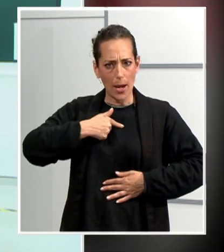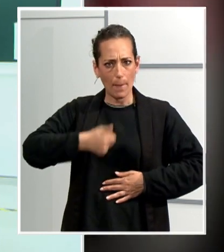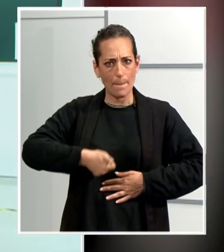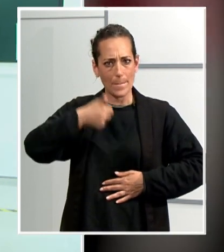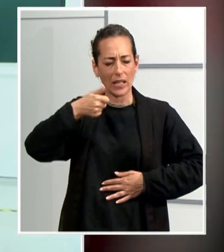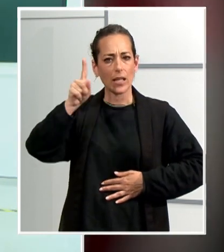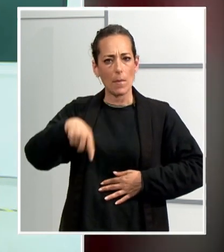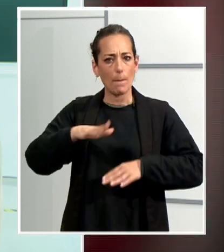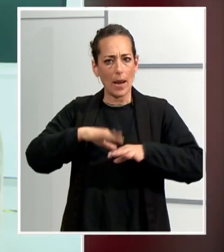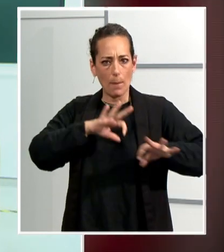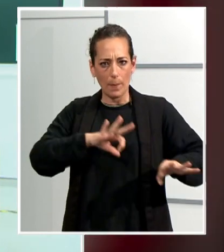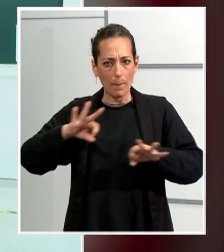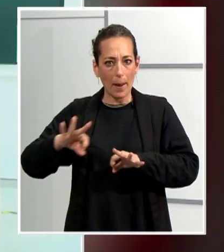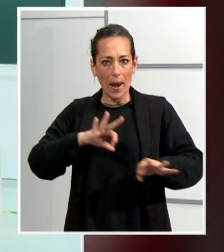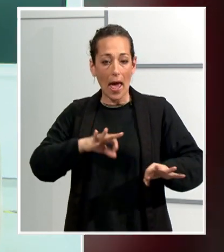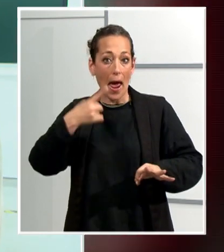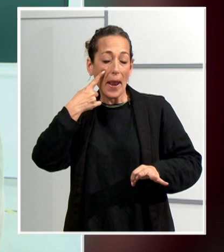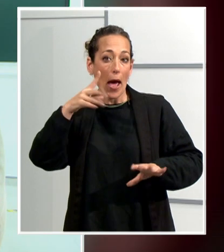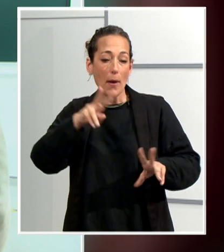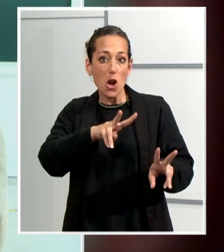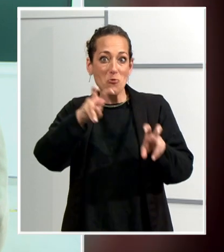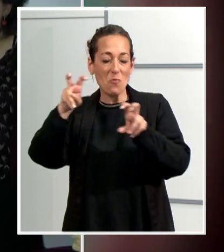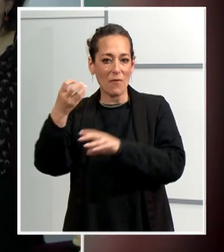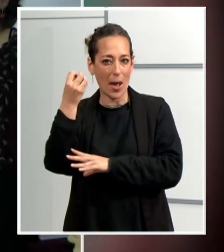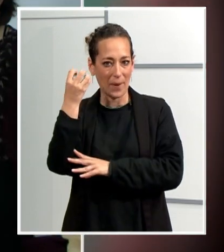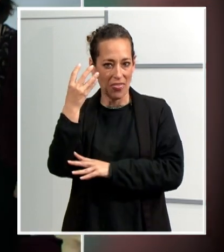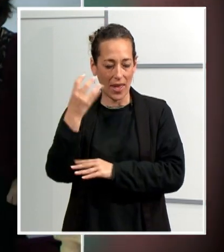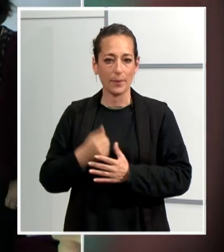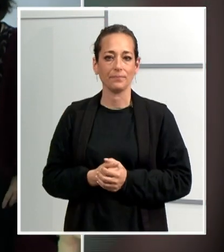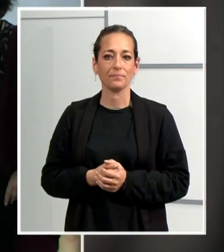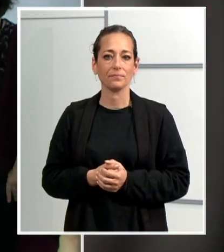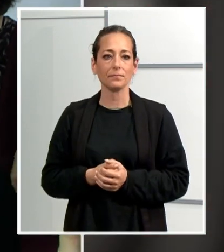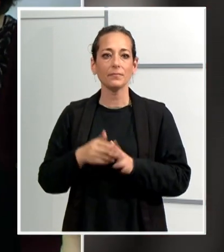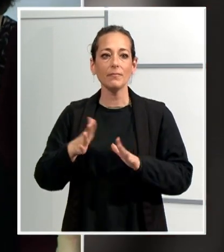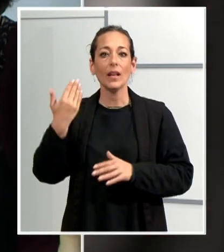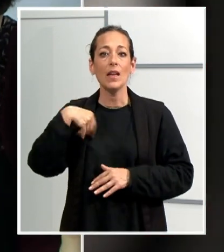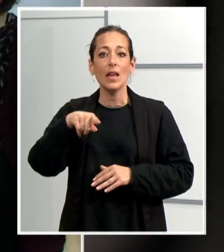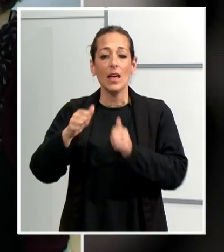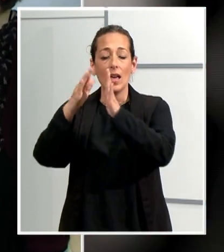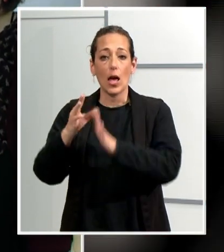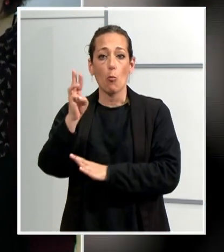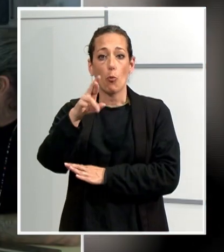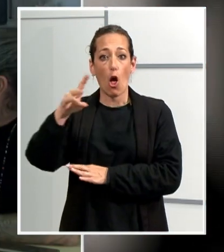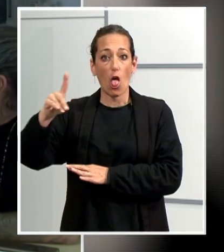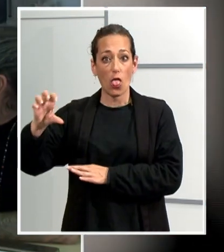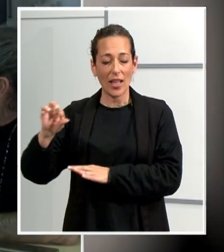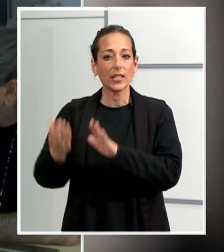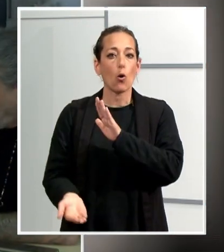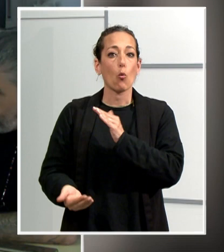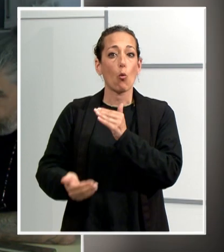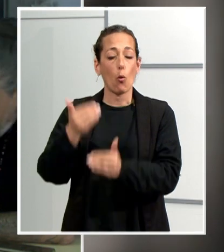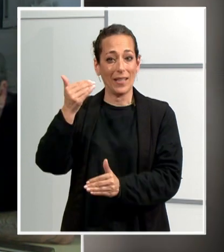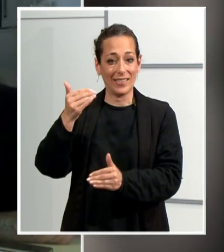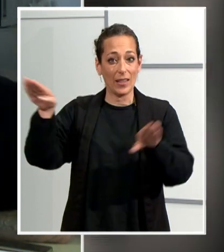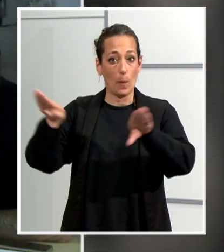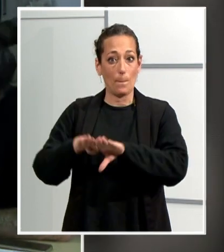preparar y ver, bueno, cosas nuevas, aprender cosas nuevas. Però dies ha posat en marxa el servei aquest mes de març al Campus Professional Vallparadís